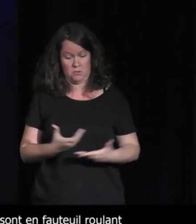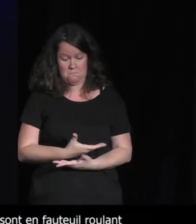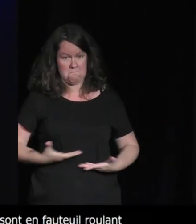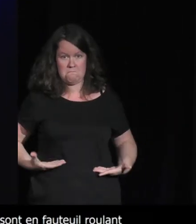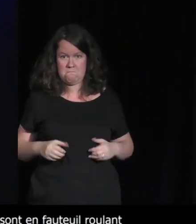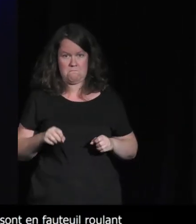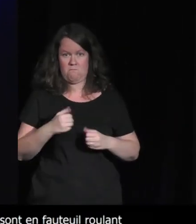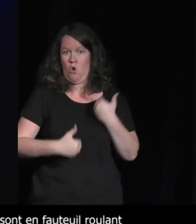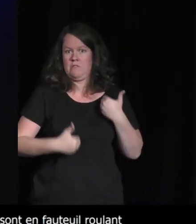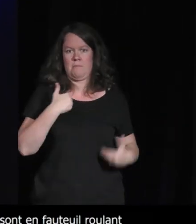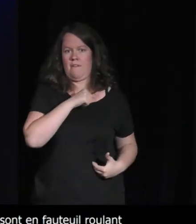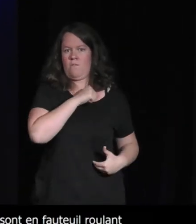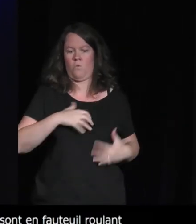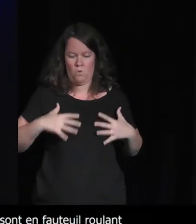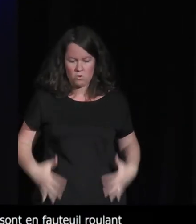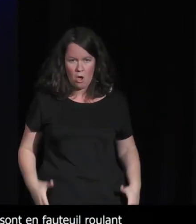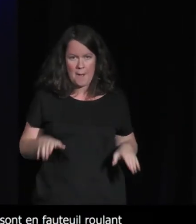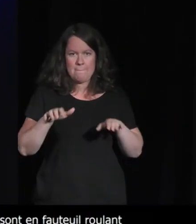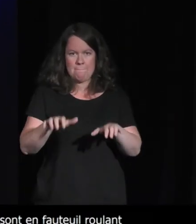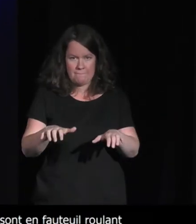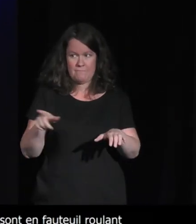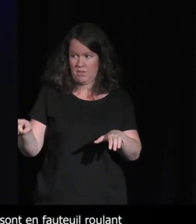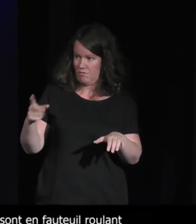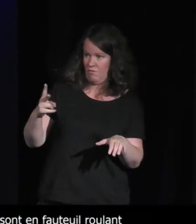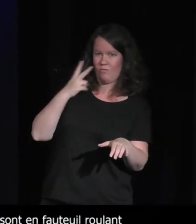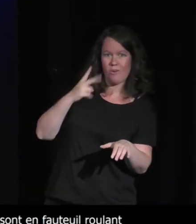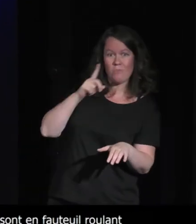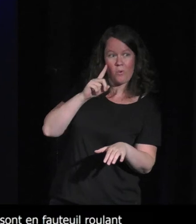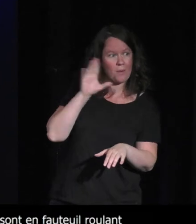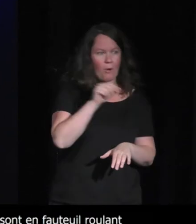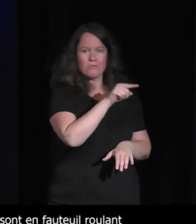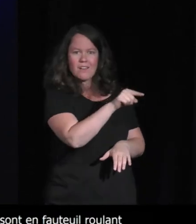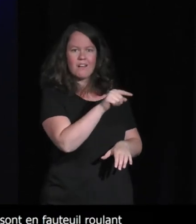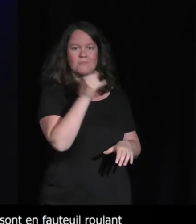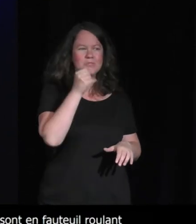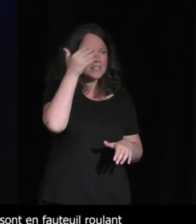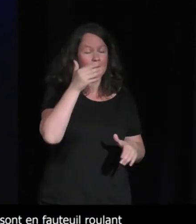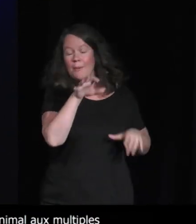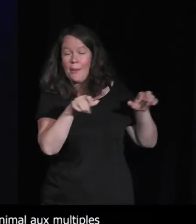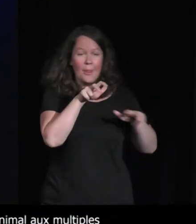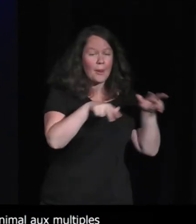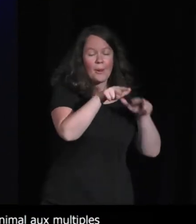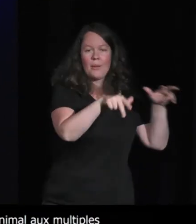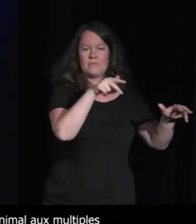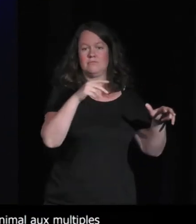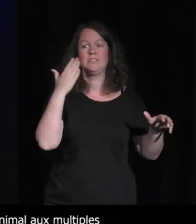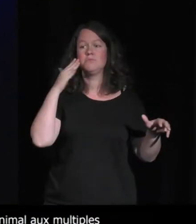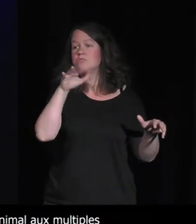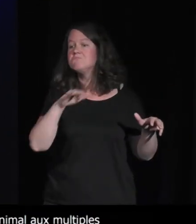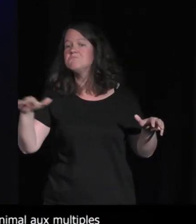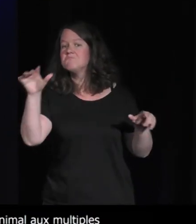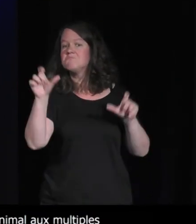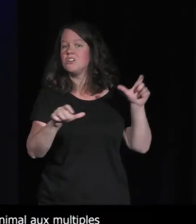une part de ses aspirations de ses espoirs et je pense que beaucoup des gens qui rencontrent ce gecko dans Second Life ne pas